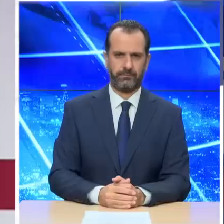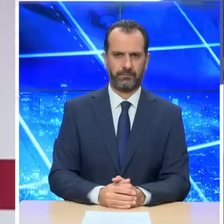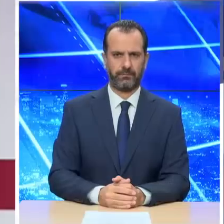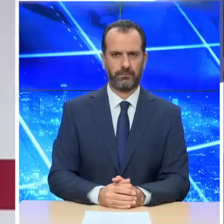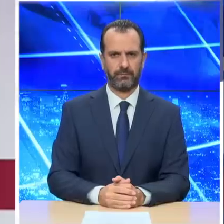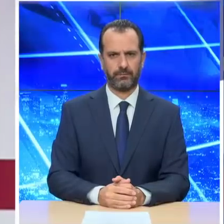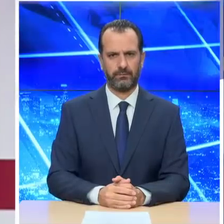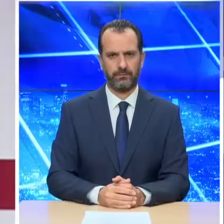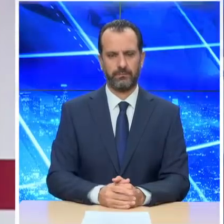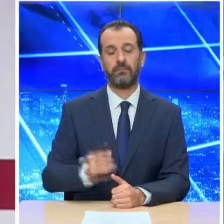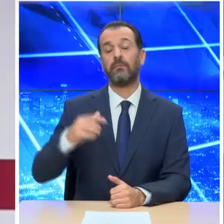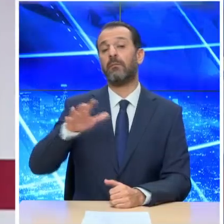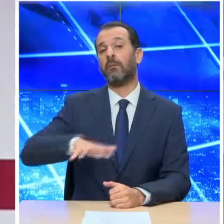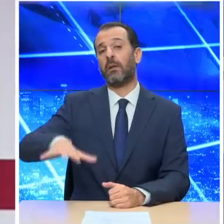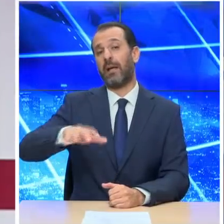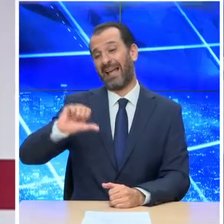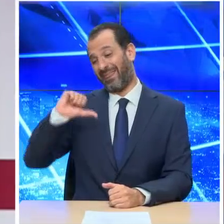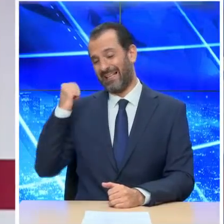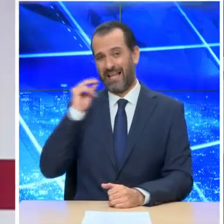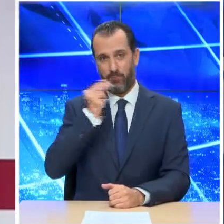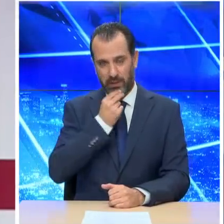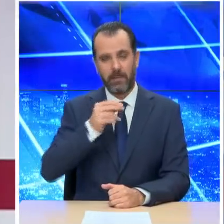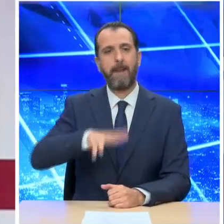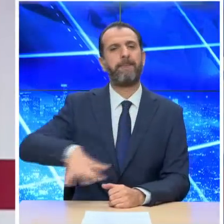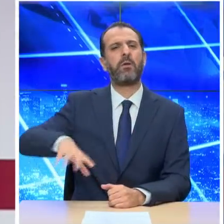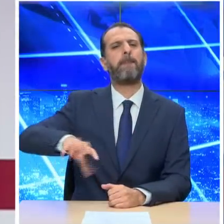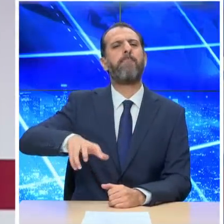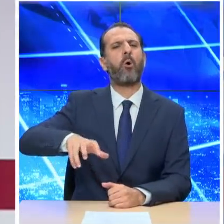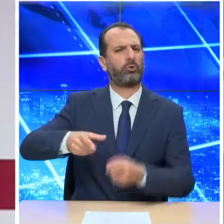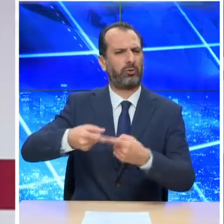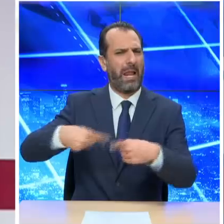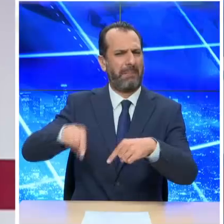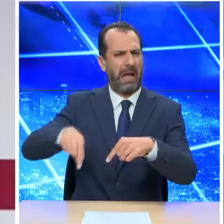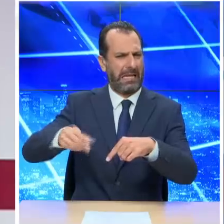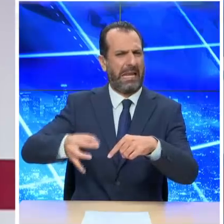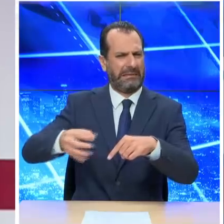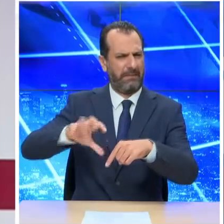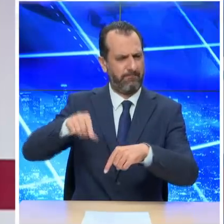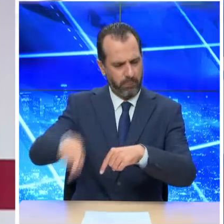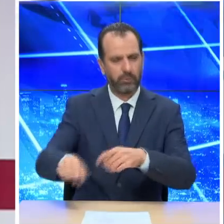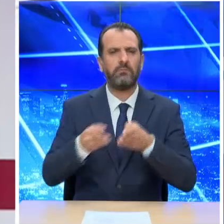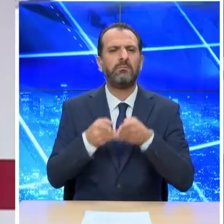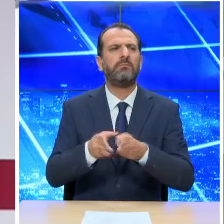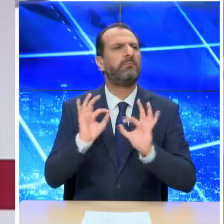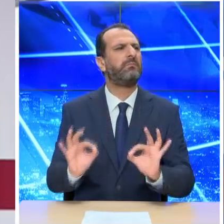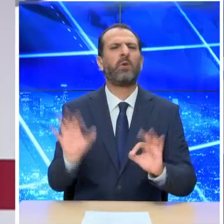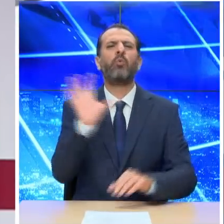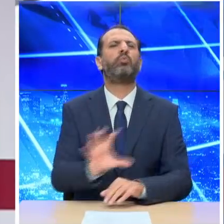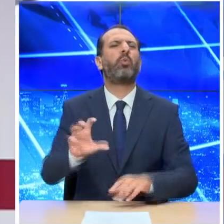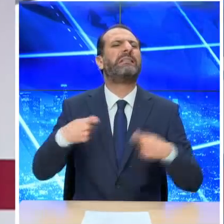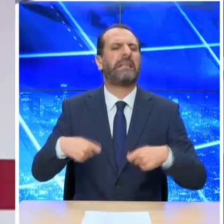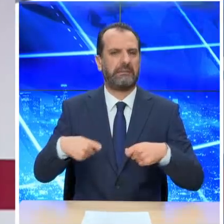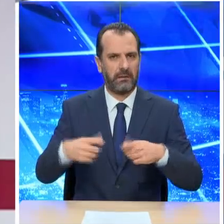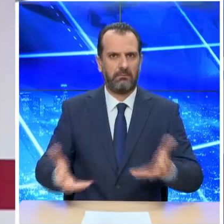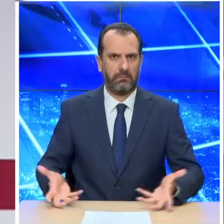Φωτιά ξέσπασε χθες το απόγευμα σε τουριστικό πλοίο αναψυχής που ήταν αγκυροβολημένο στο λιμάνι του Πόρου Στο σκάφος επέβαιναν 13 άτομα